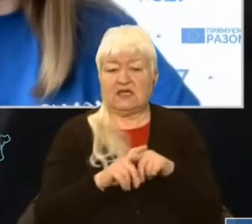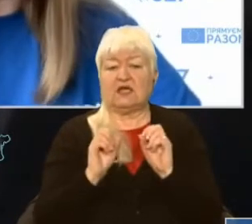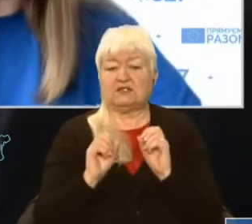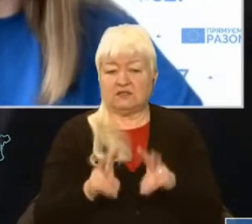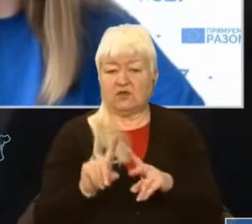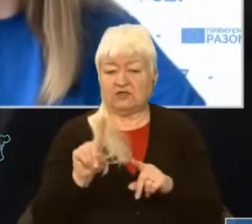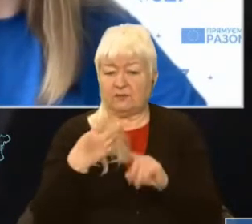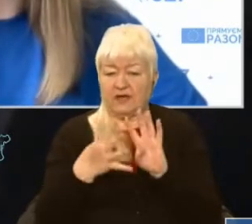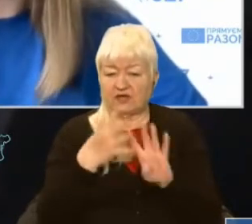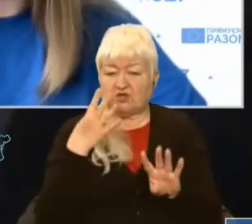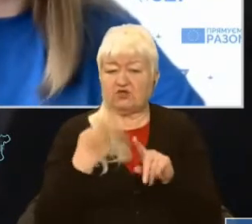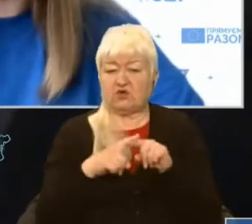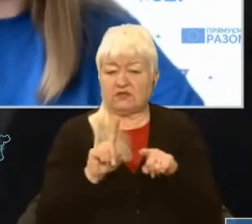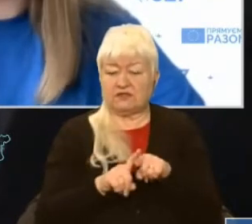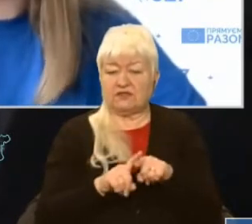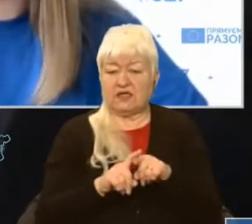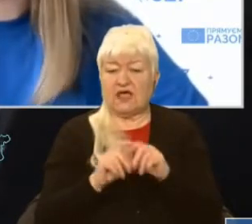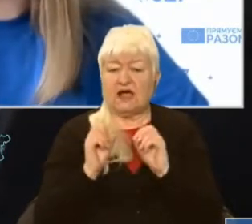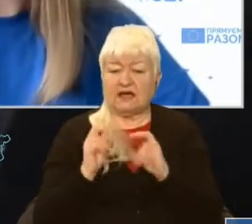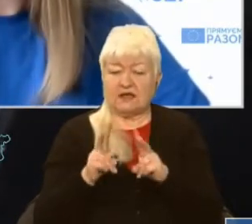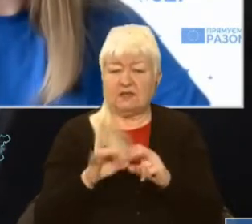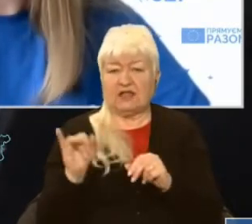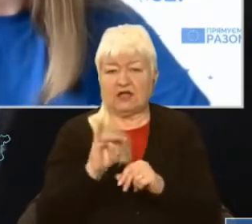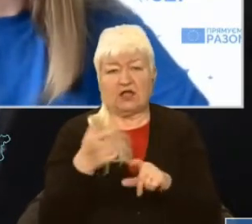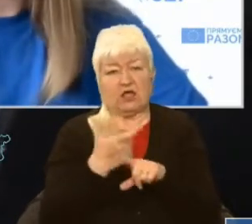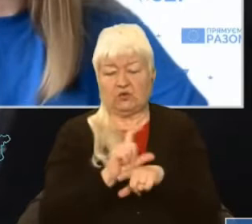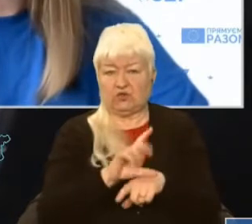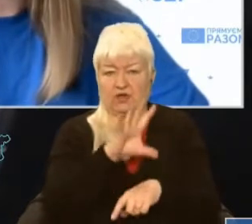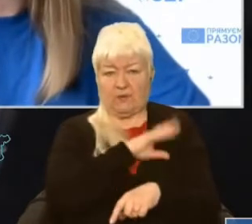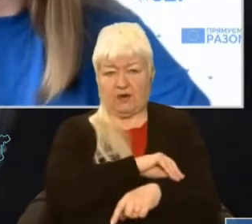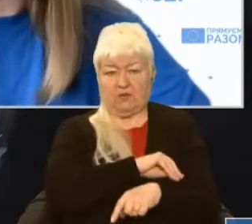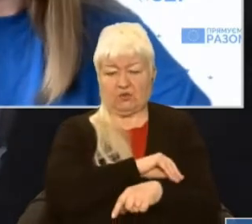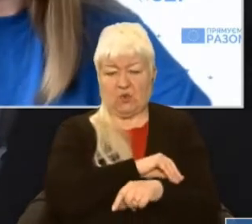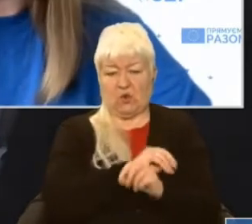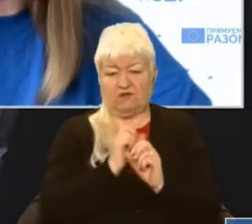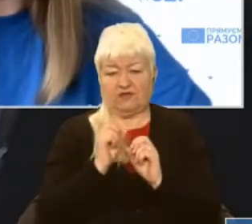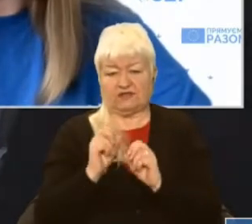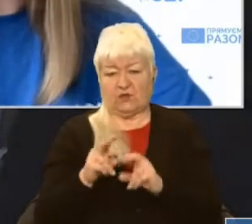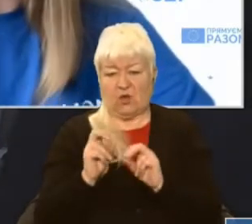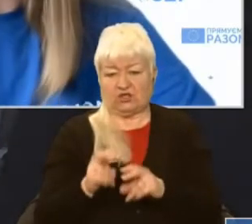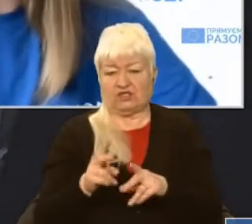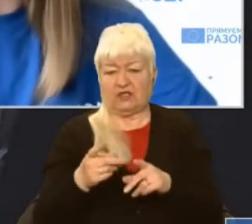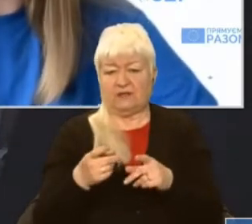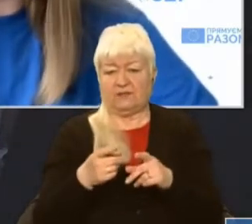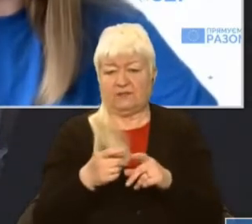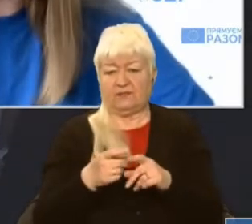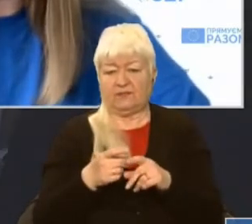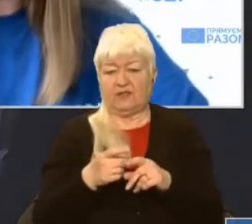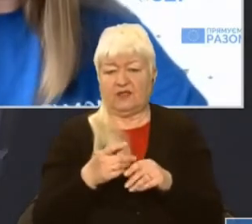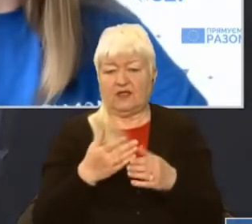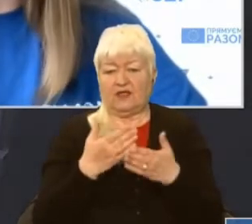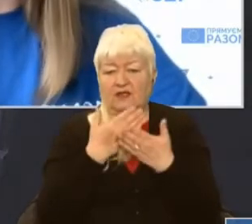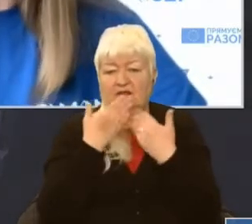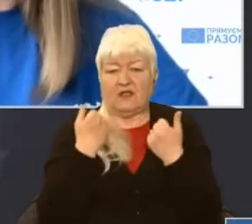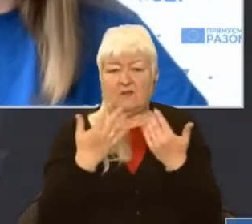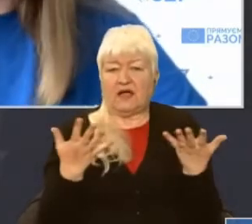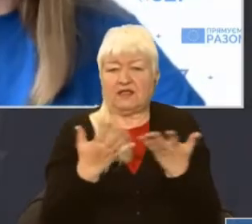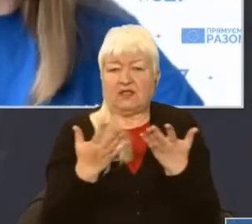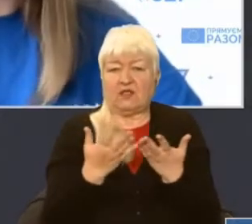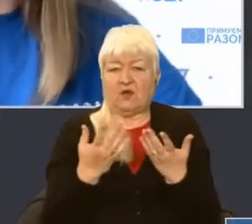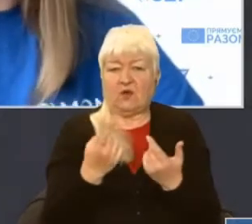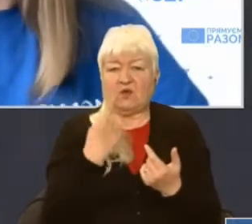чергу, це дуже кримінальний, дуже прибутковий злочин. На превеликий жаль, ми не можемо сказати, що є якийсь єдиний портрет